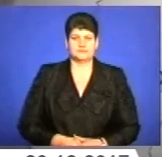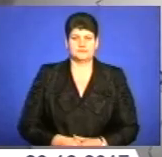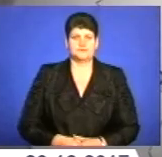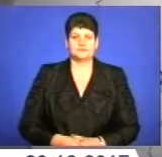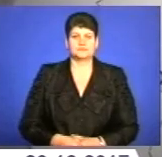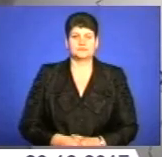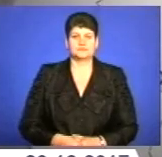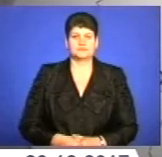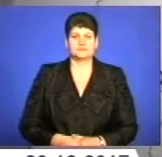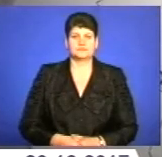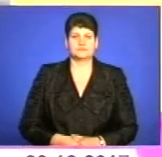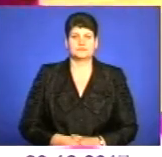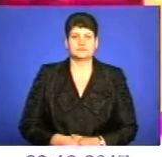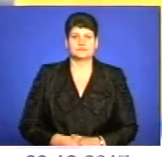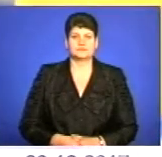Панчук, Вісті ТТБ.